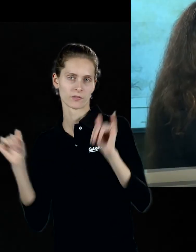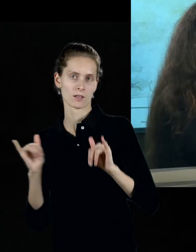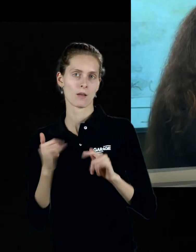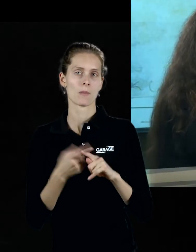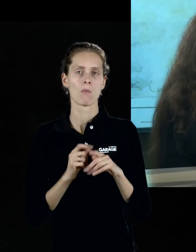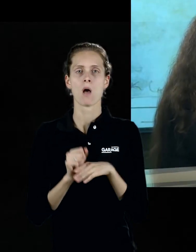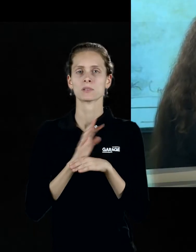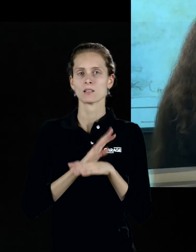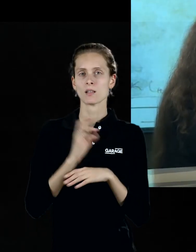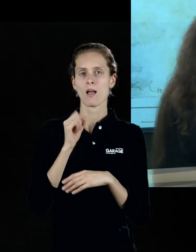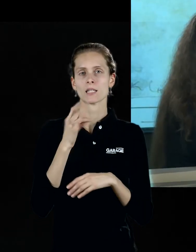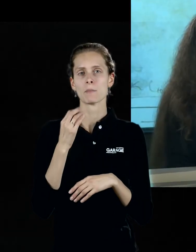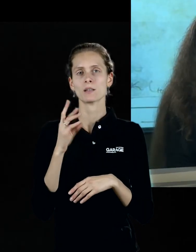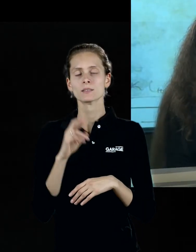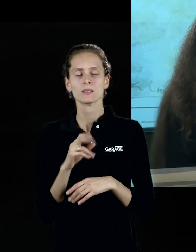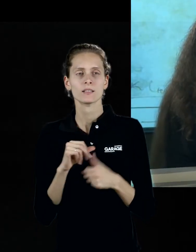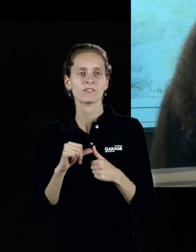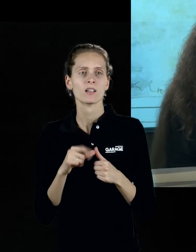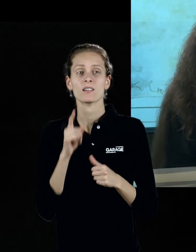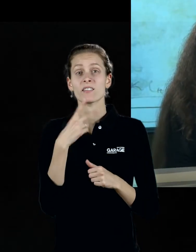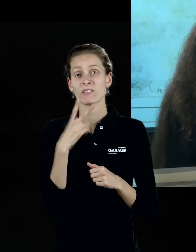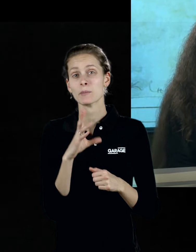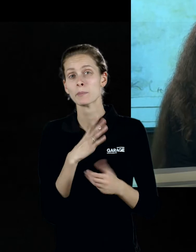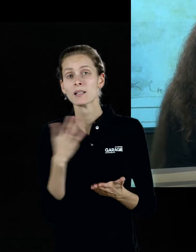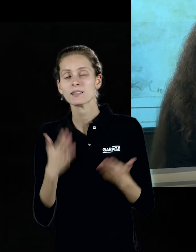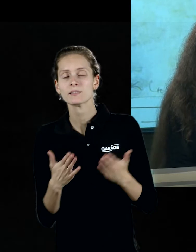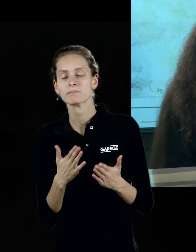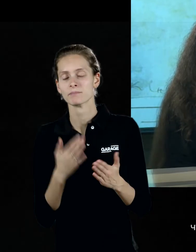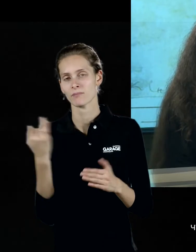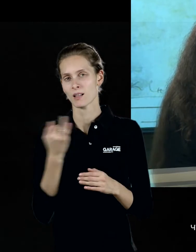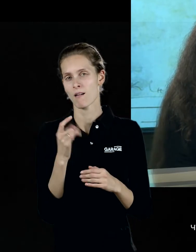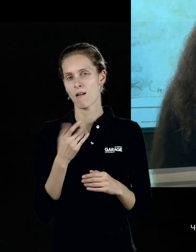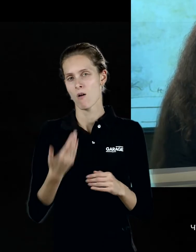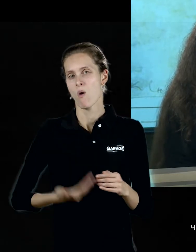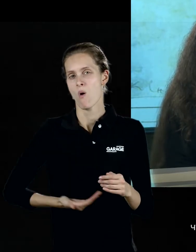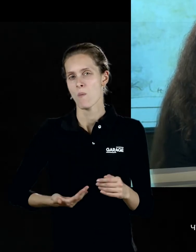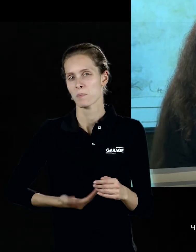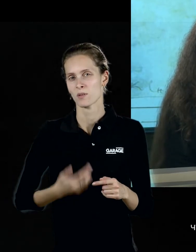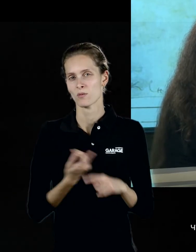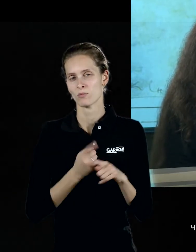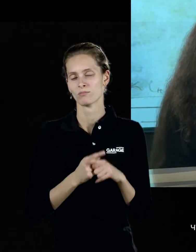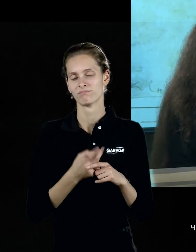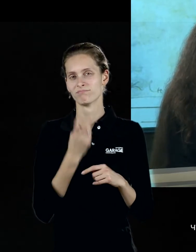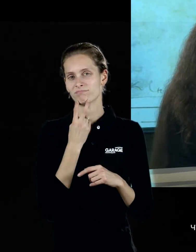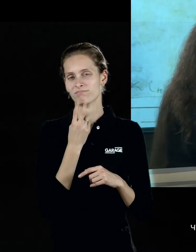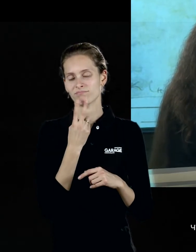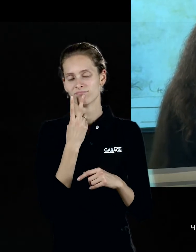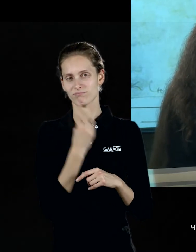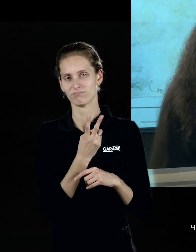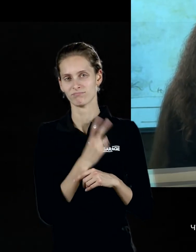абстрактная анимация всегда, если кто-нибудь её видел, это штука довольно комичная, довольно забавно это смотреть, как